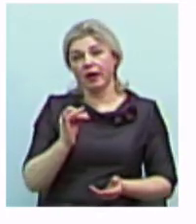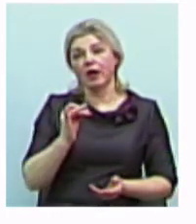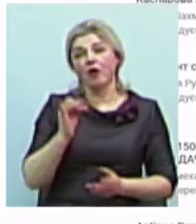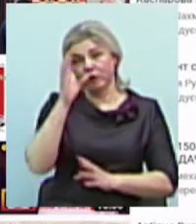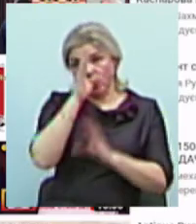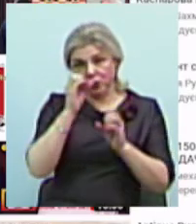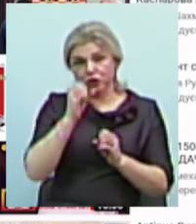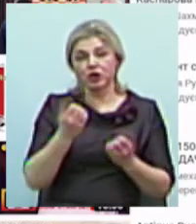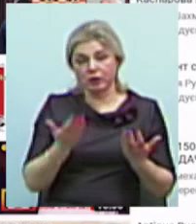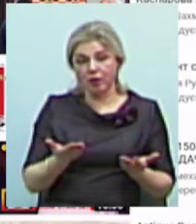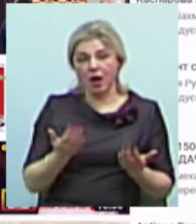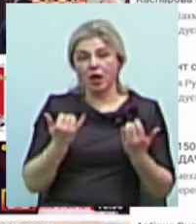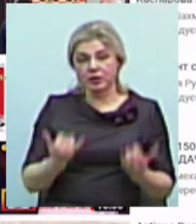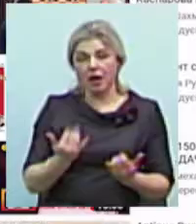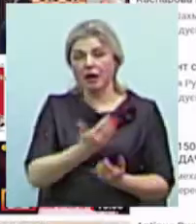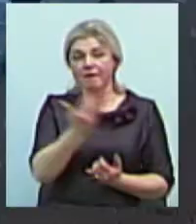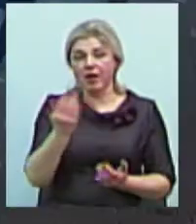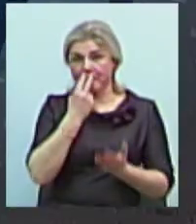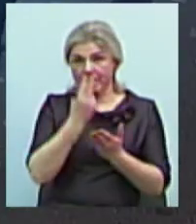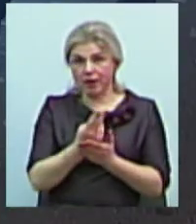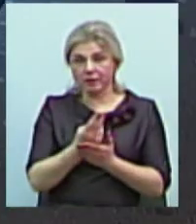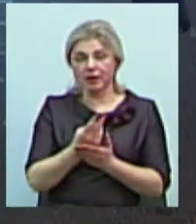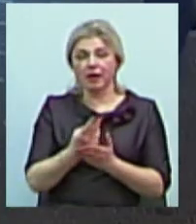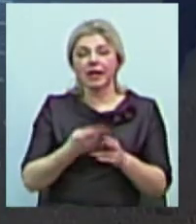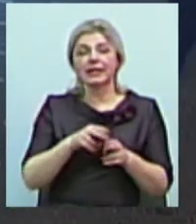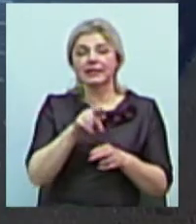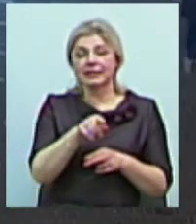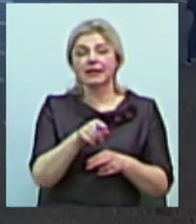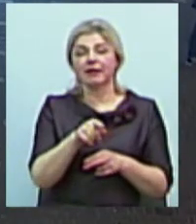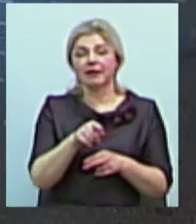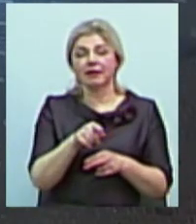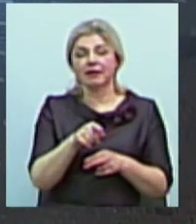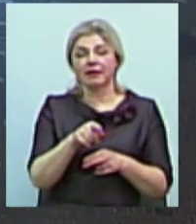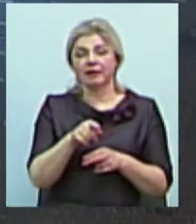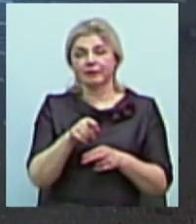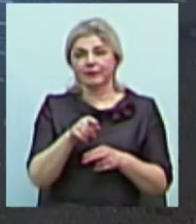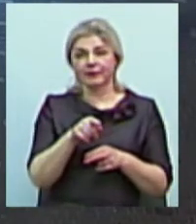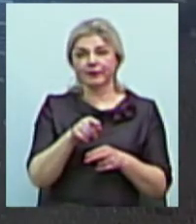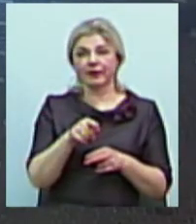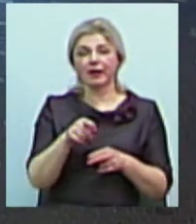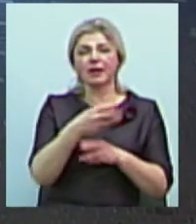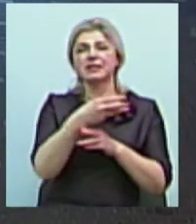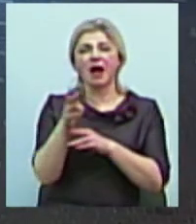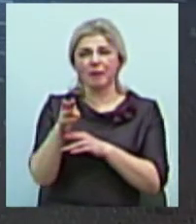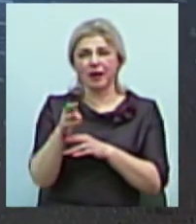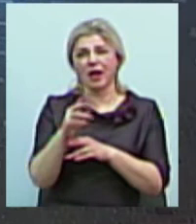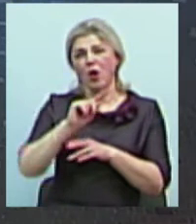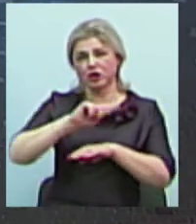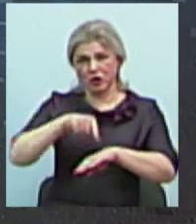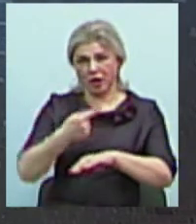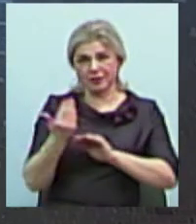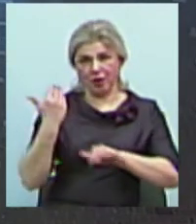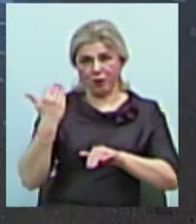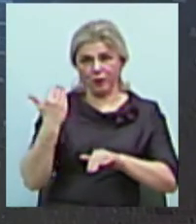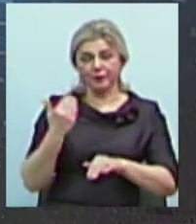вночі, бо зараз ви бачите картинку десь. Це буквально пів години тому, може, годину. Так. Ці камери